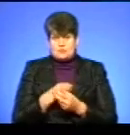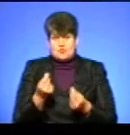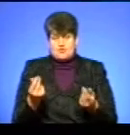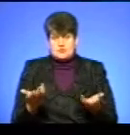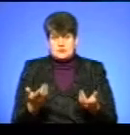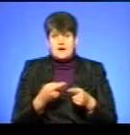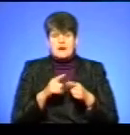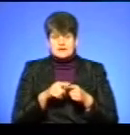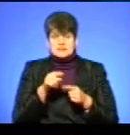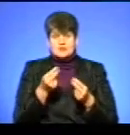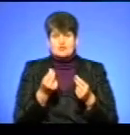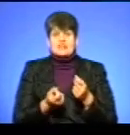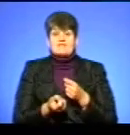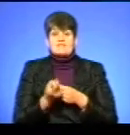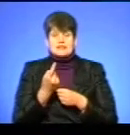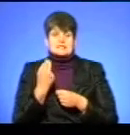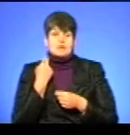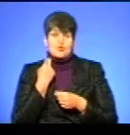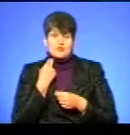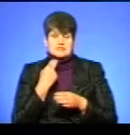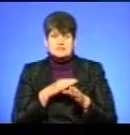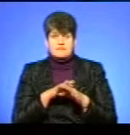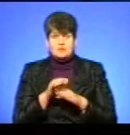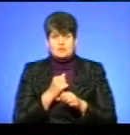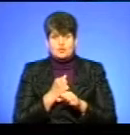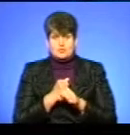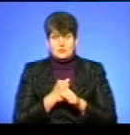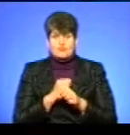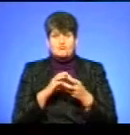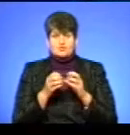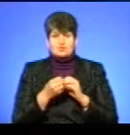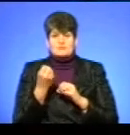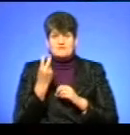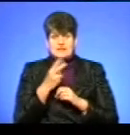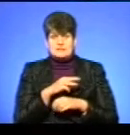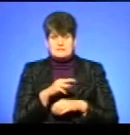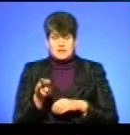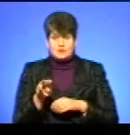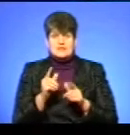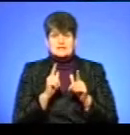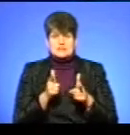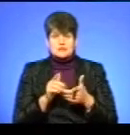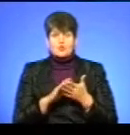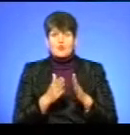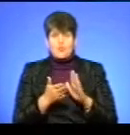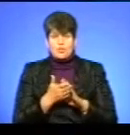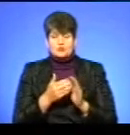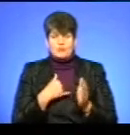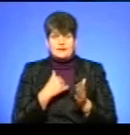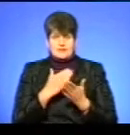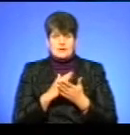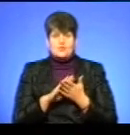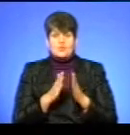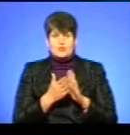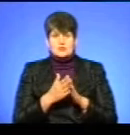А ці кошти, які виникли за боргованість, за виконані роботи, у сумі 12 мільйонів, згідно угоди, в мене є угода, до